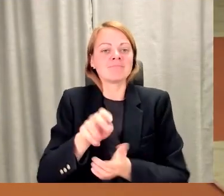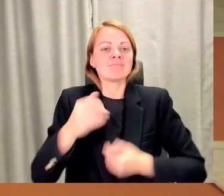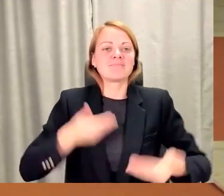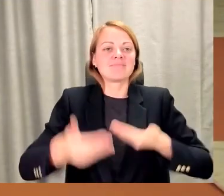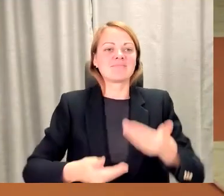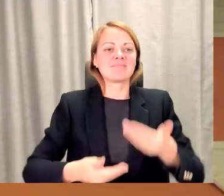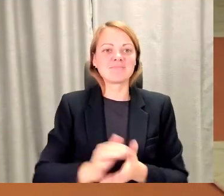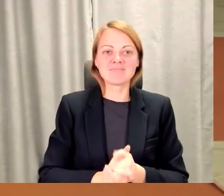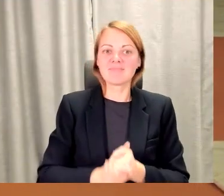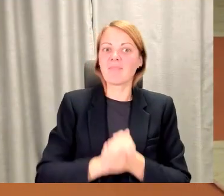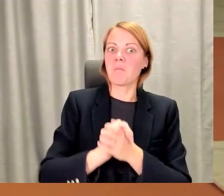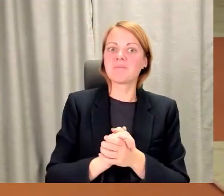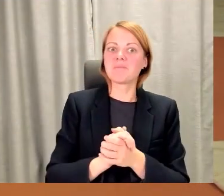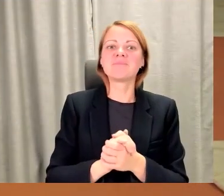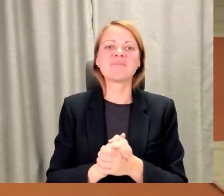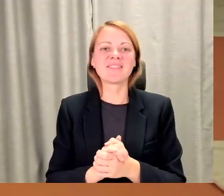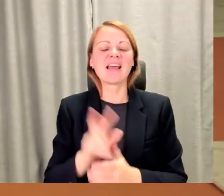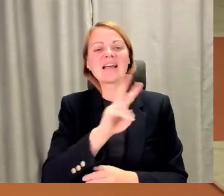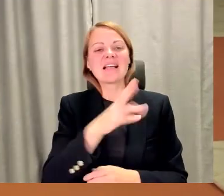Jā, Jā,